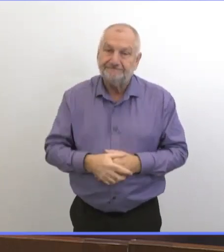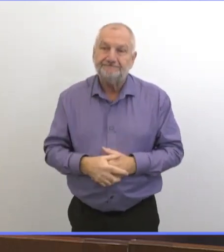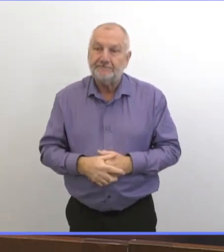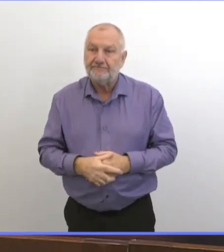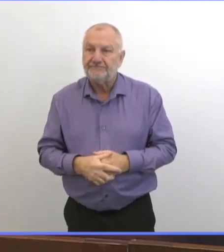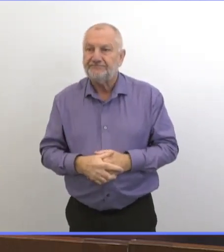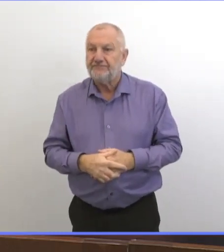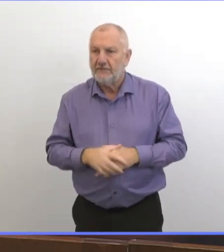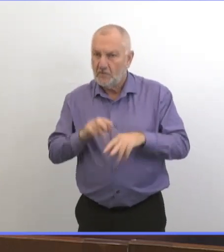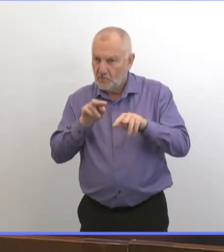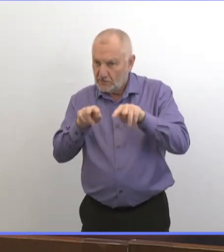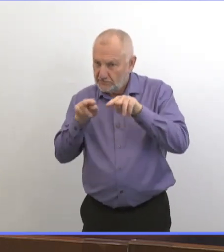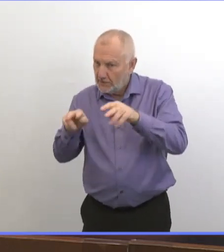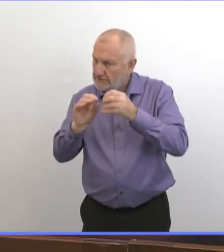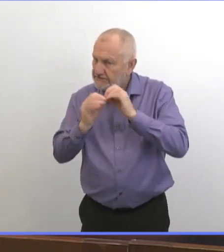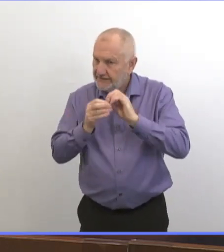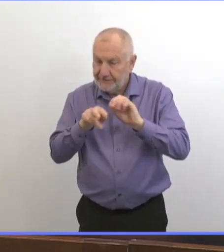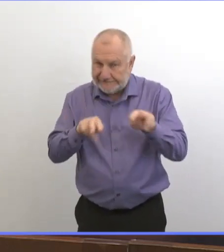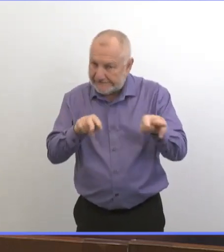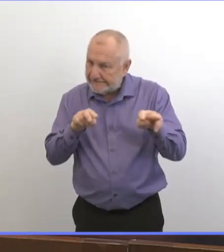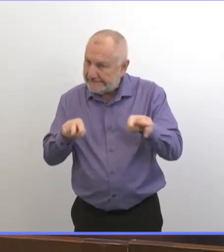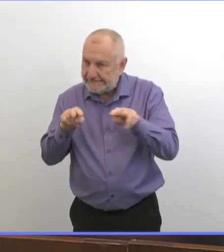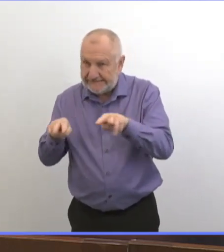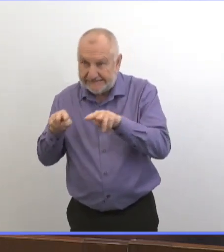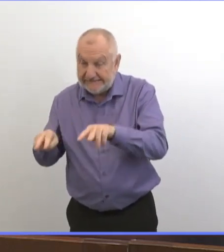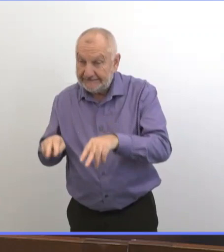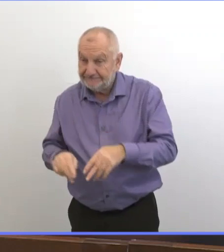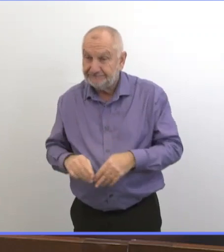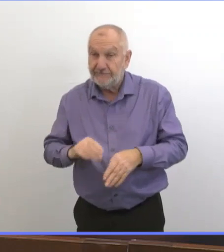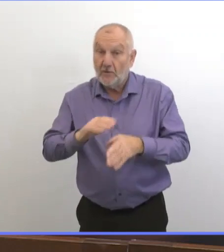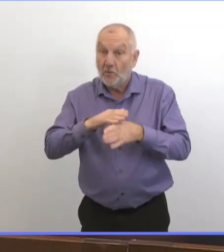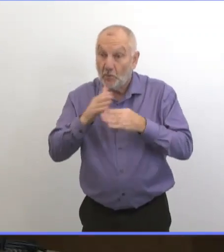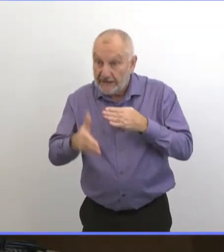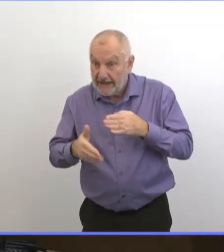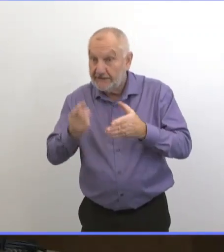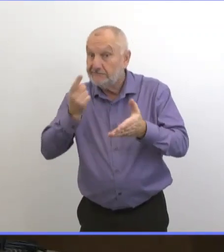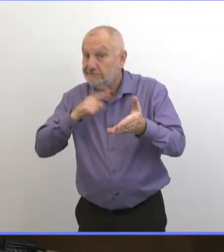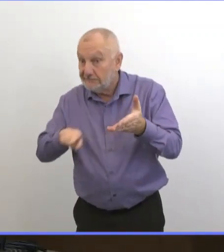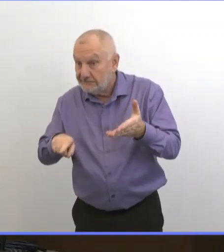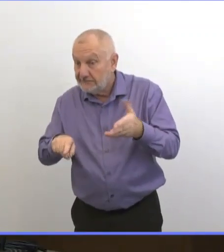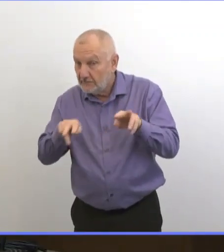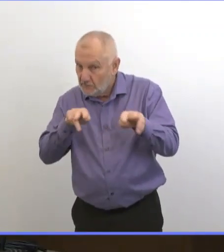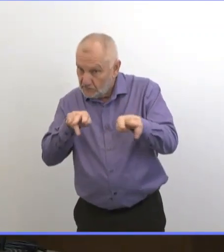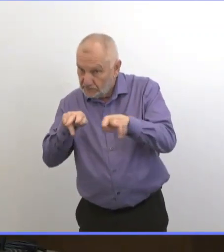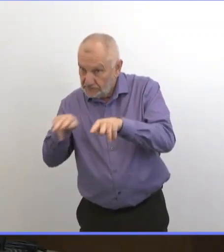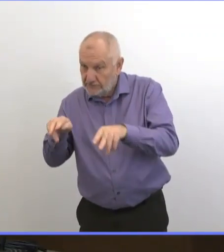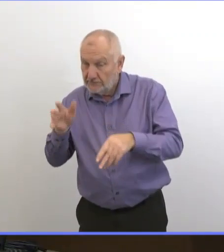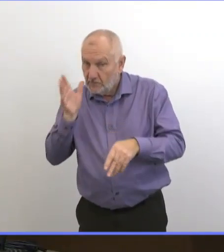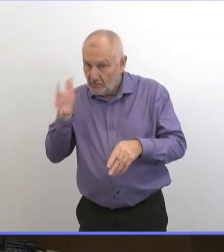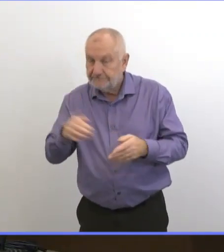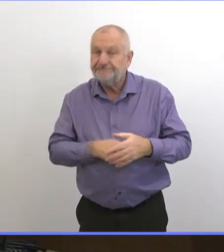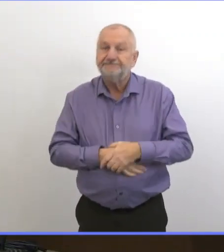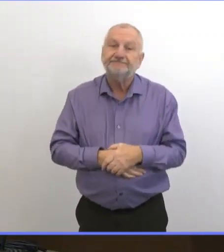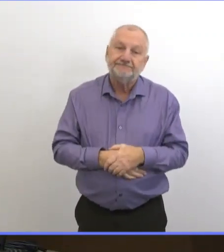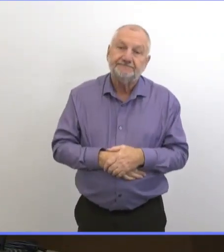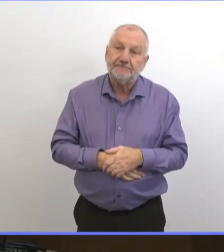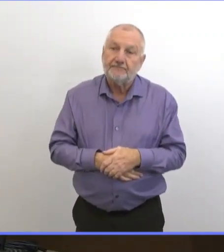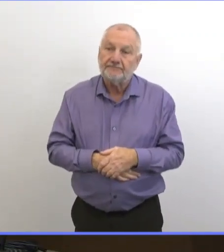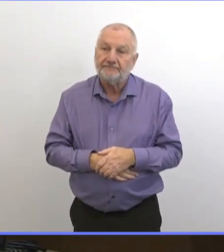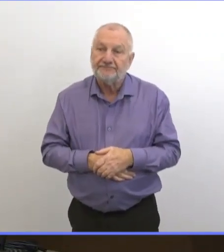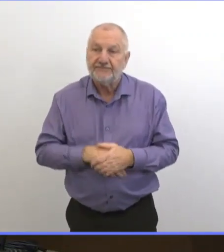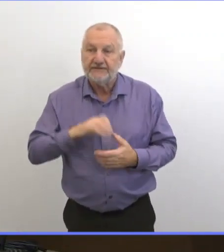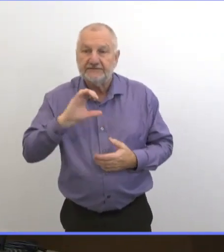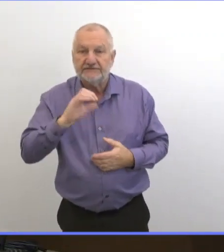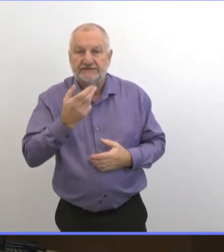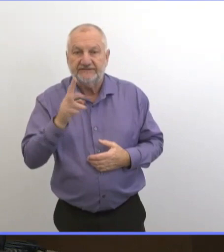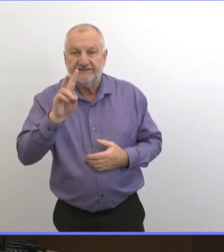Donc on prête une attention très particulière sur ces chiffres en fin de semaine et au début de la semaine prochaine de